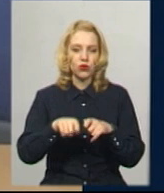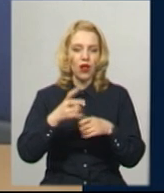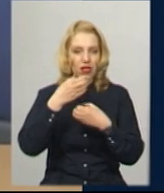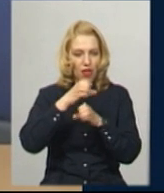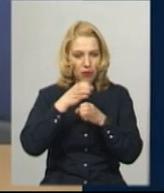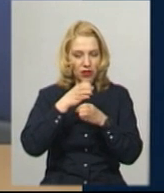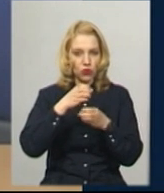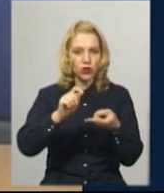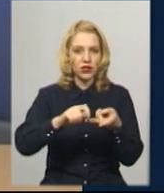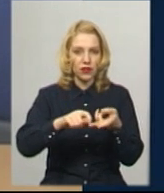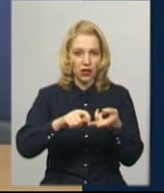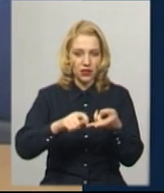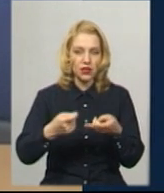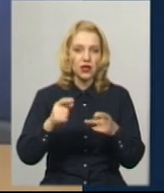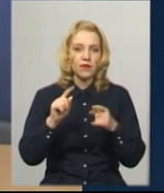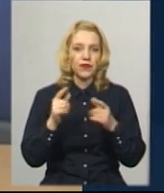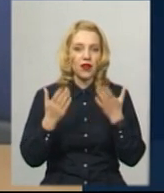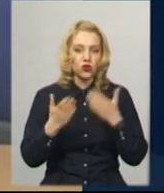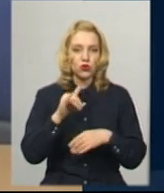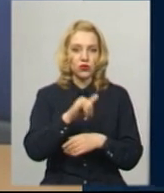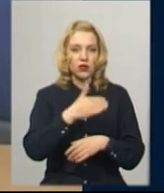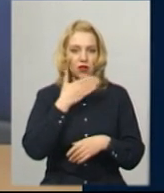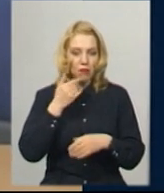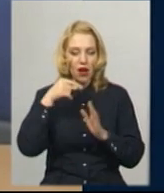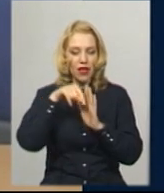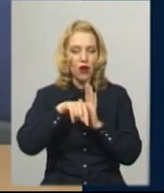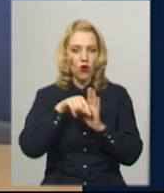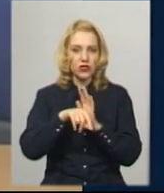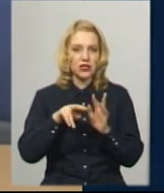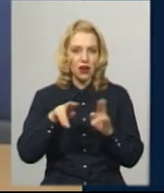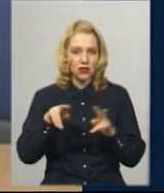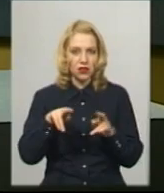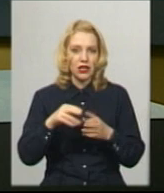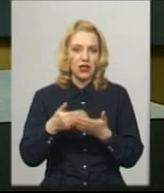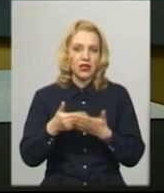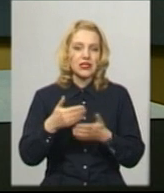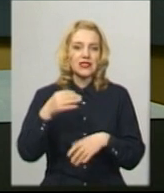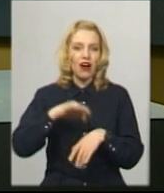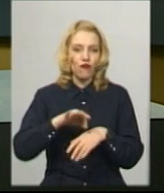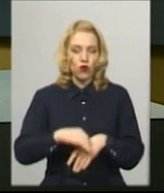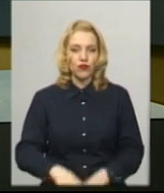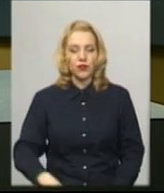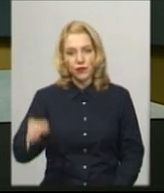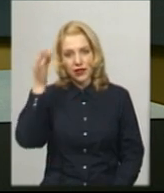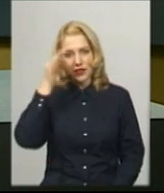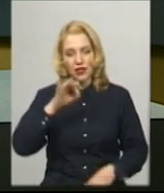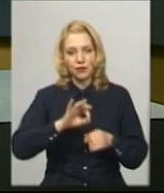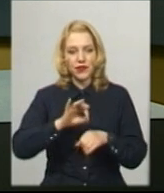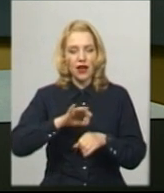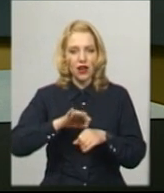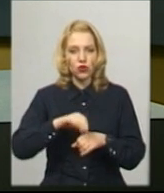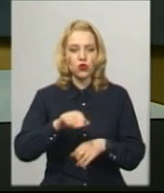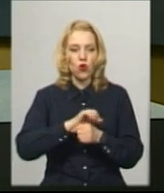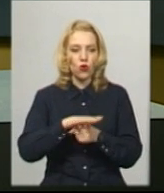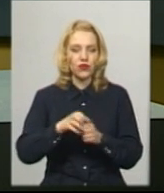біоматеріалів, якщо у них немає ознак захворювання. Нагадаю, діагноз COVID-19